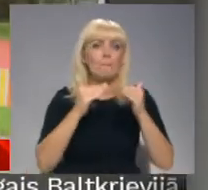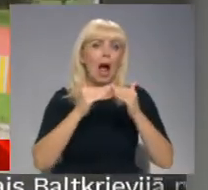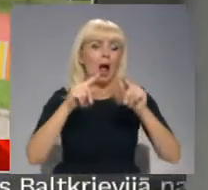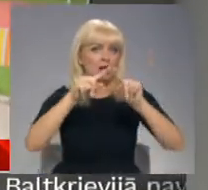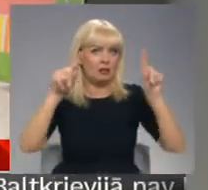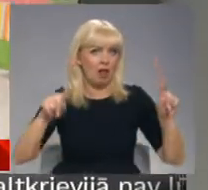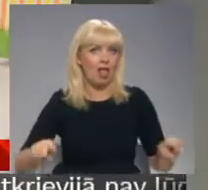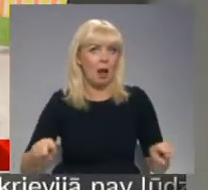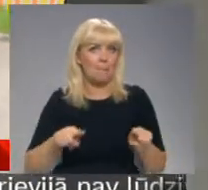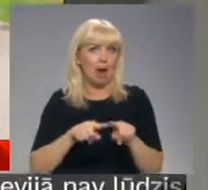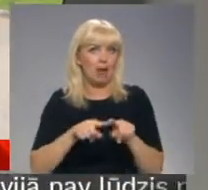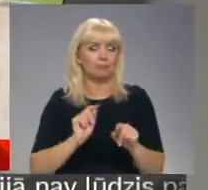Zobalo Divans Milovs, Latvijas televīzija.